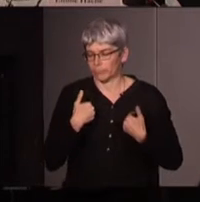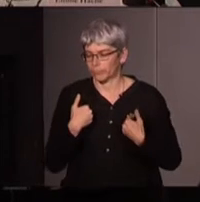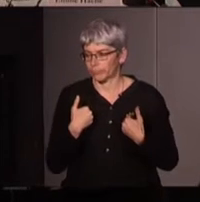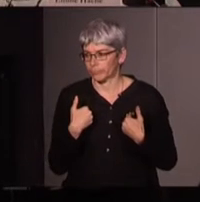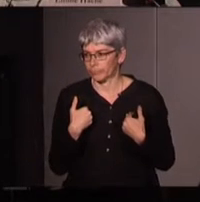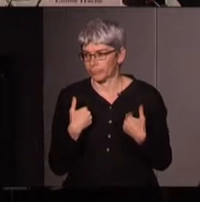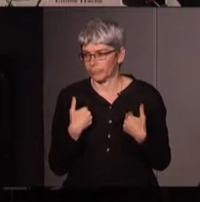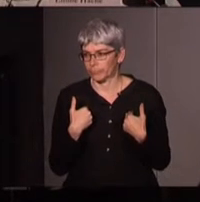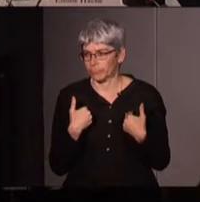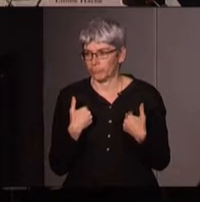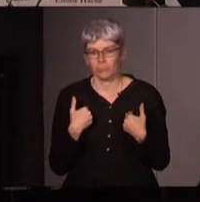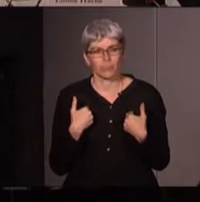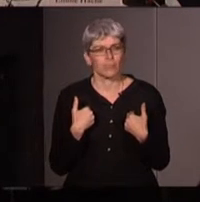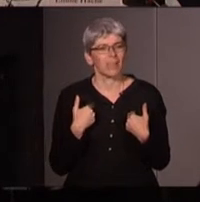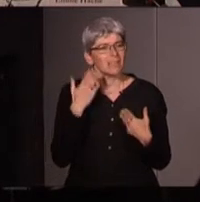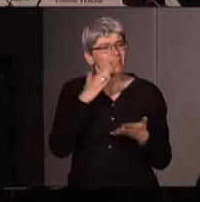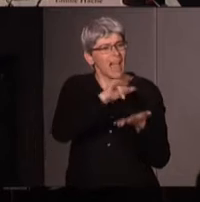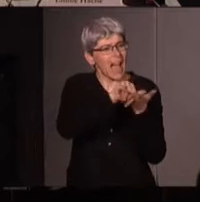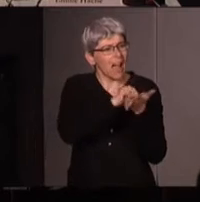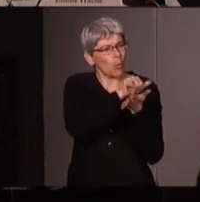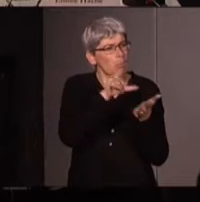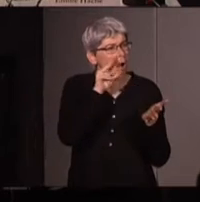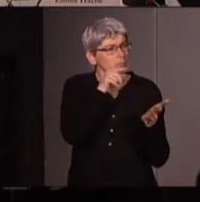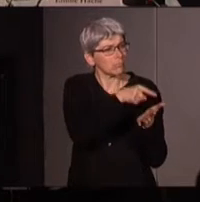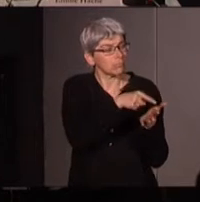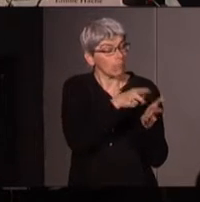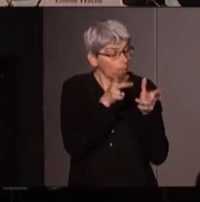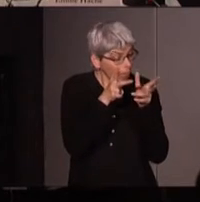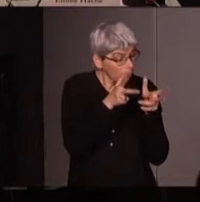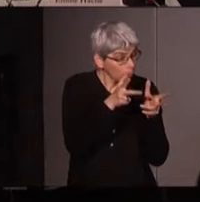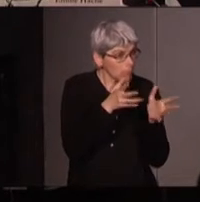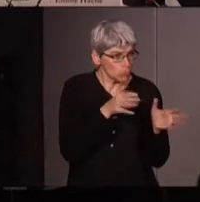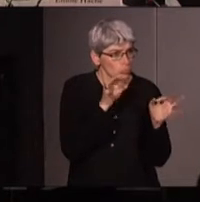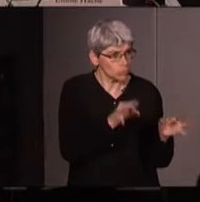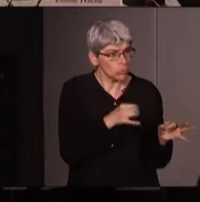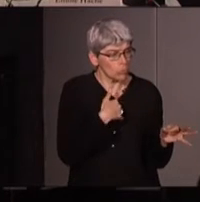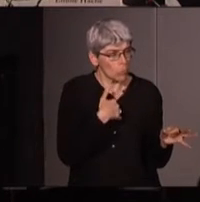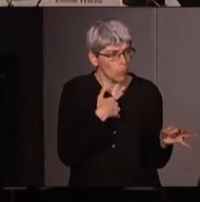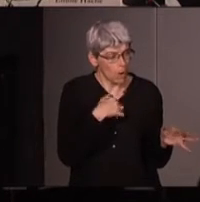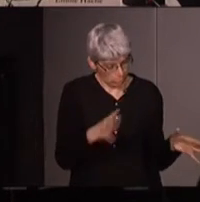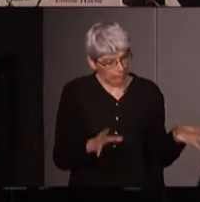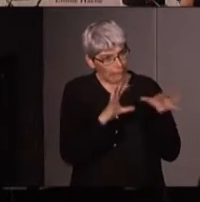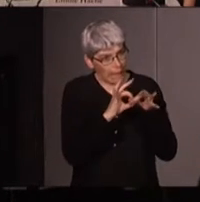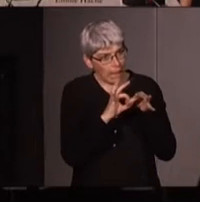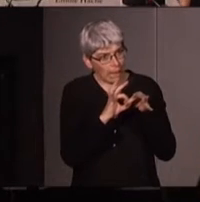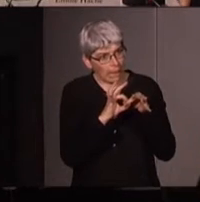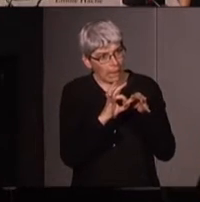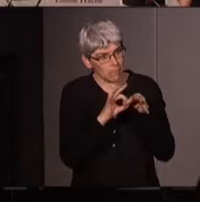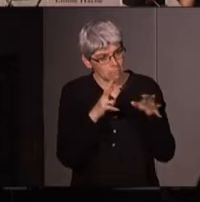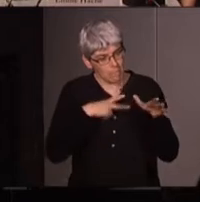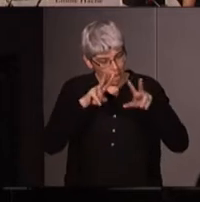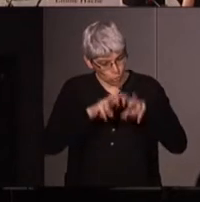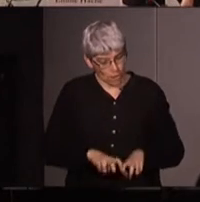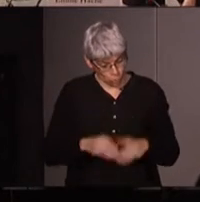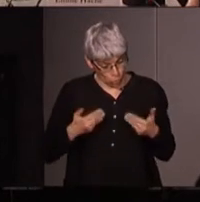je crois que Notre-Dame des Landes moi ça a attiré mon attention et j'ai effectivement fait le lien avec ma recherche